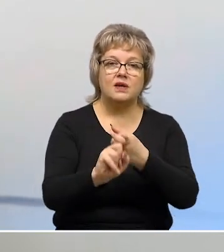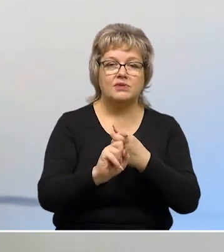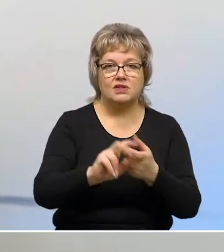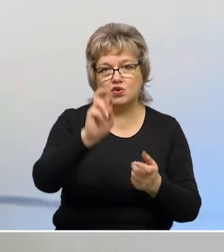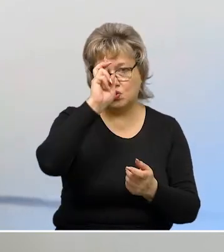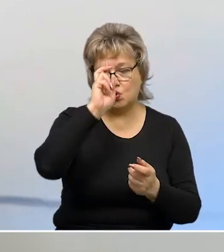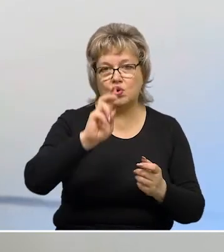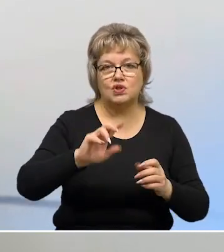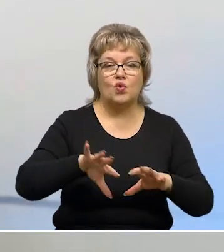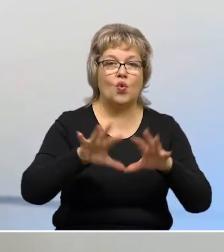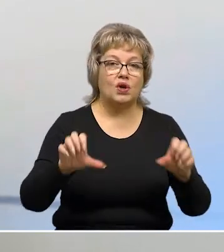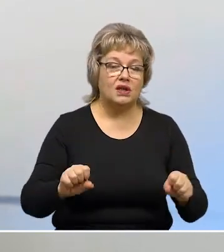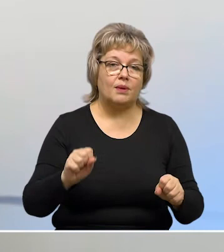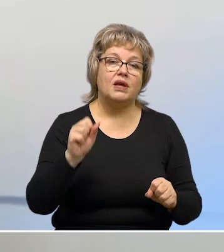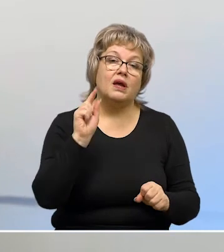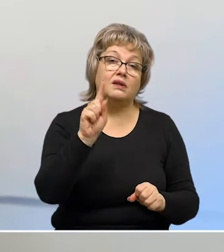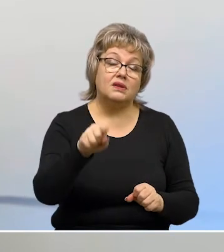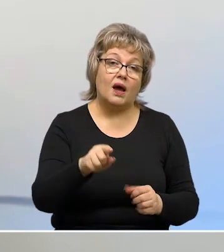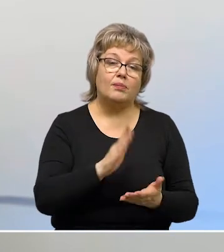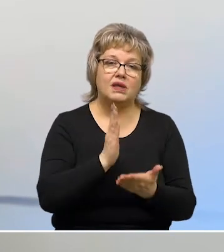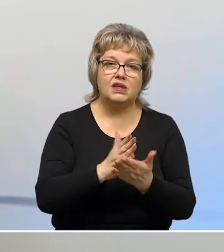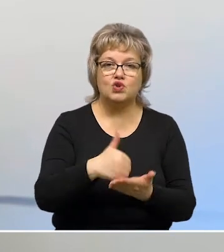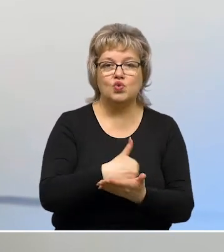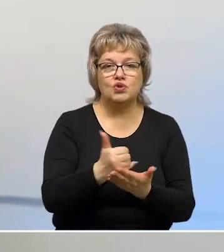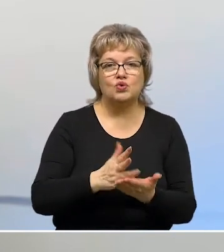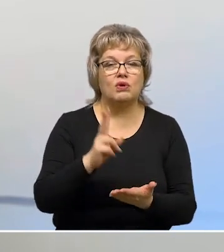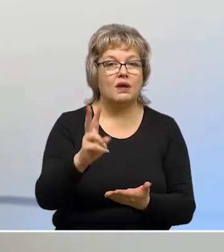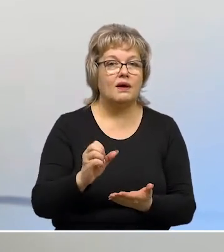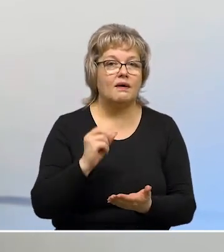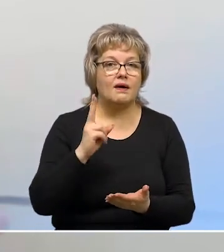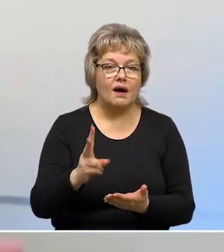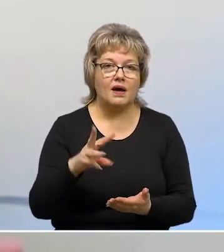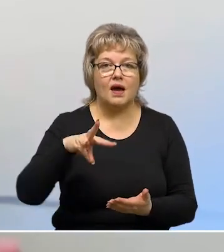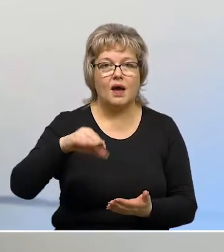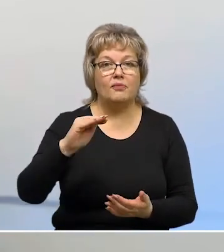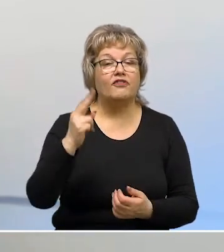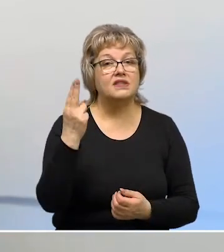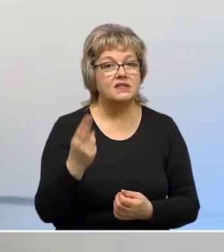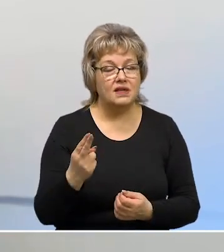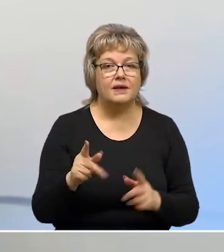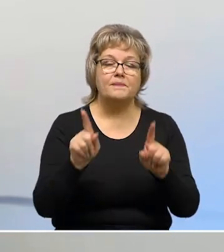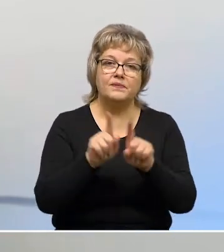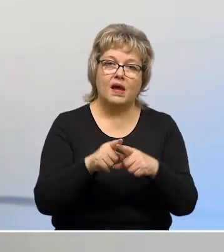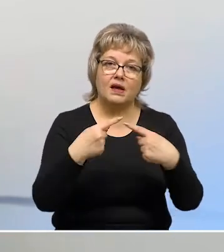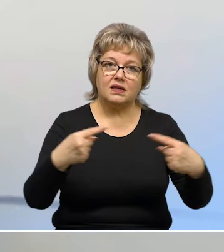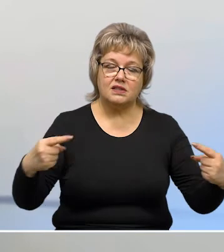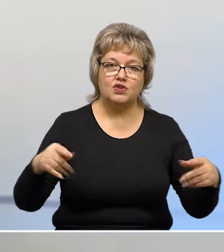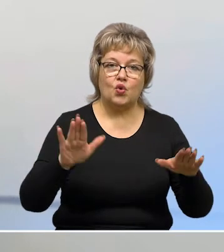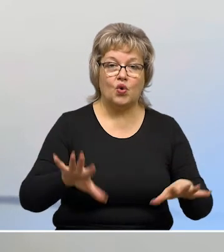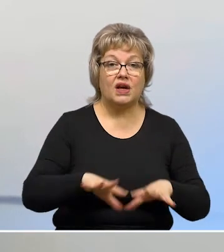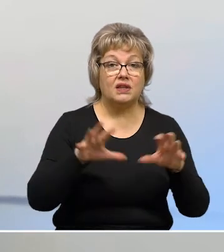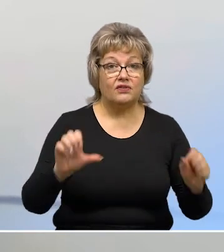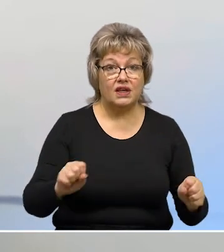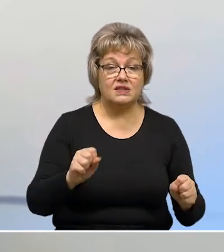взаимодействия с госорганами. Причем там идут услуги как структуры МФЦ, так и различных